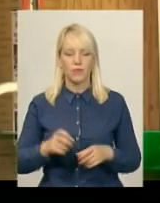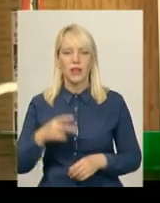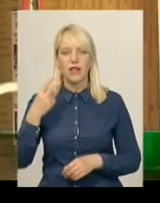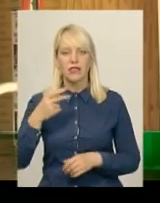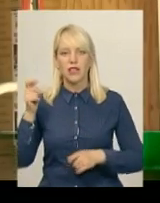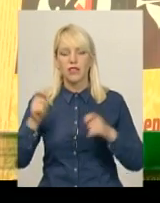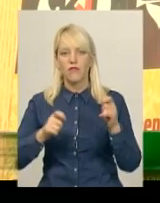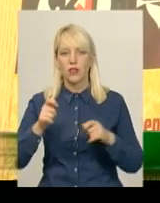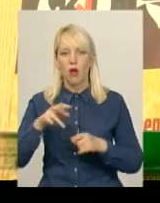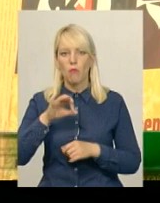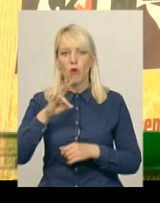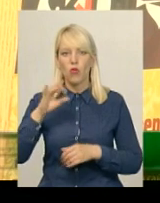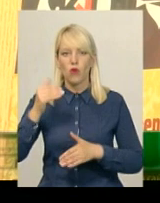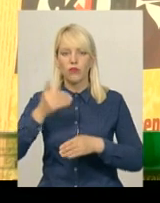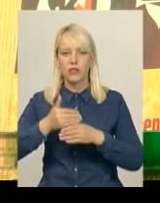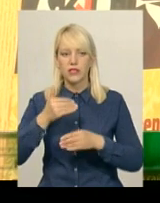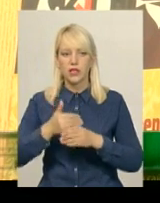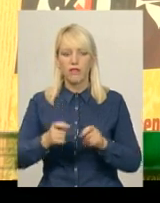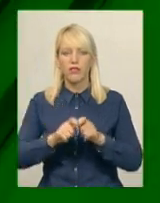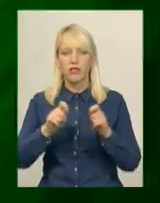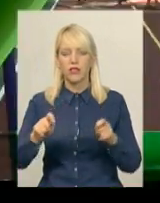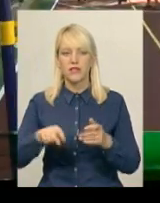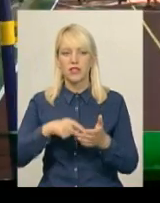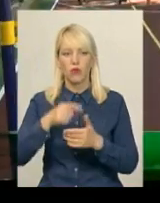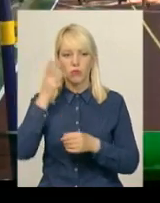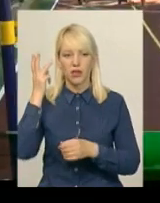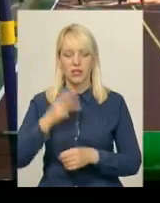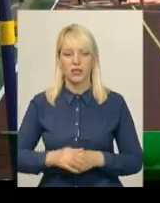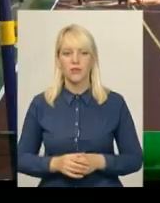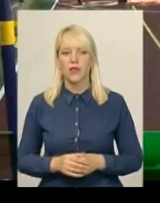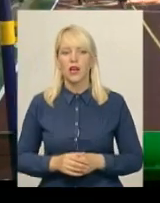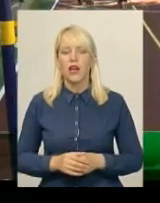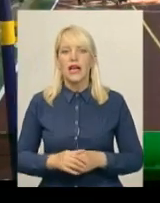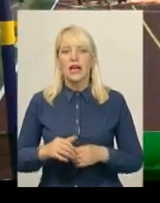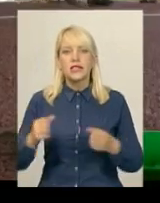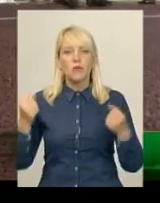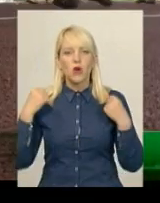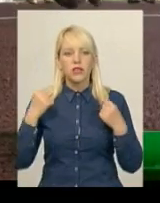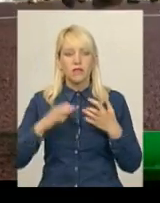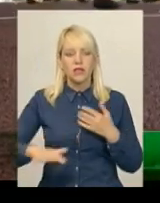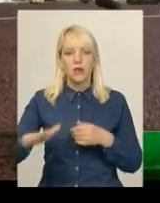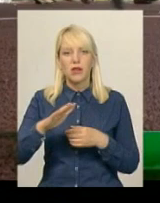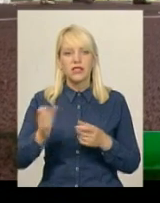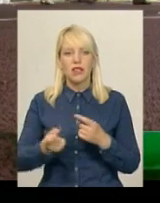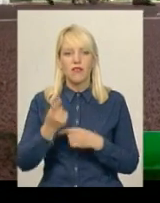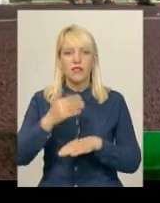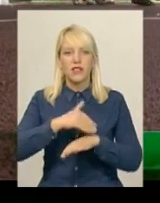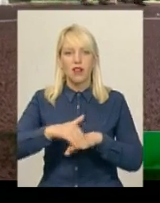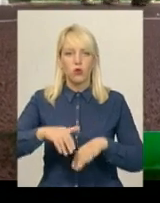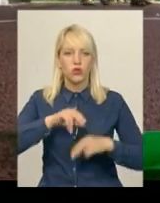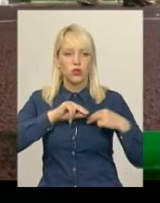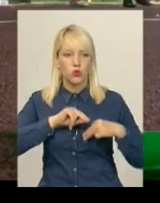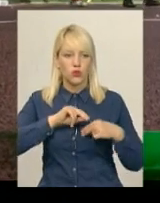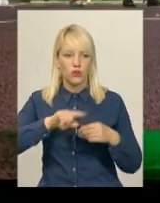фестиваль моновистав від Луння відкрився у Хмельницькому. Мультифункціональний спортивний майданчик з'явився на вулиці Трудовій у